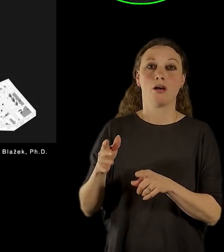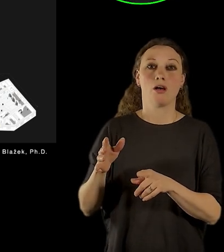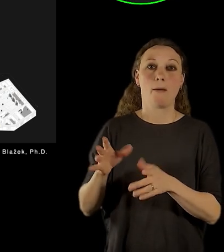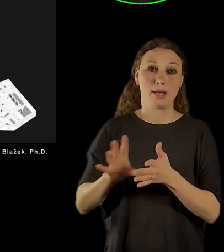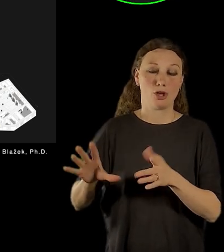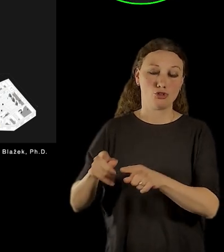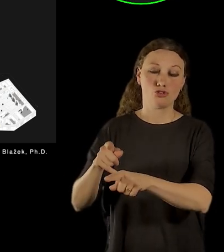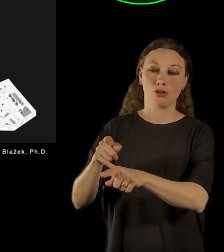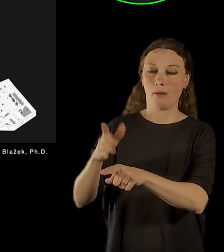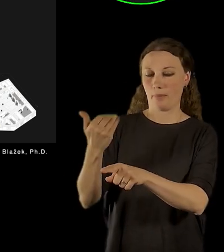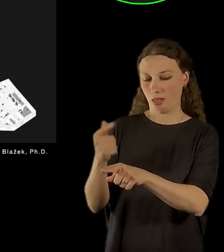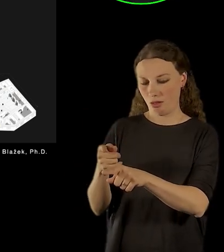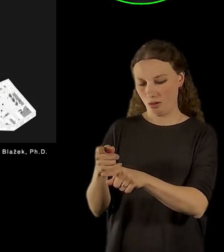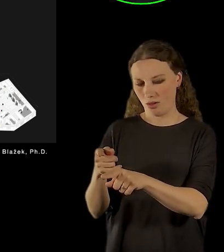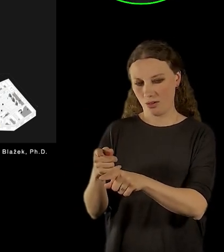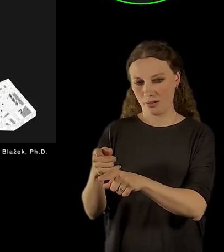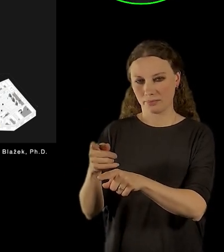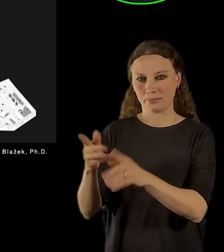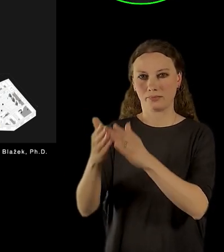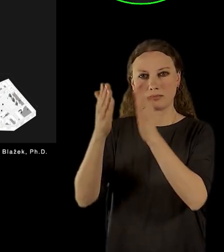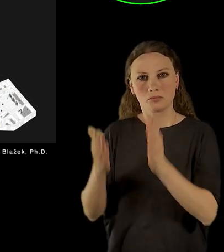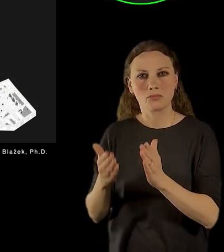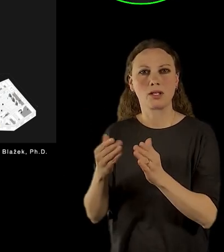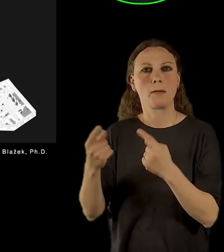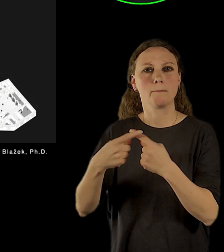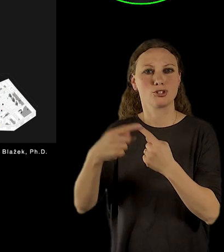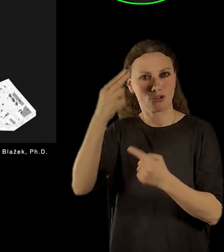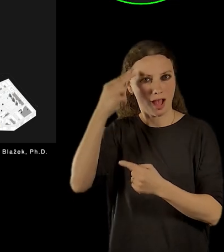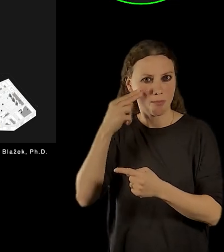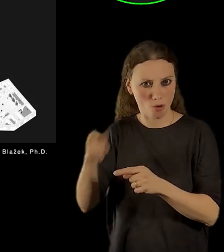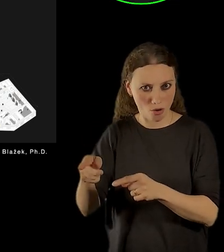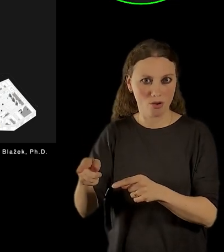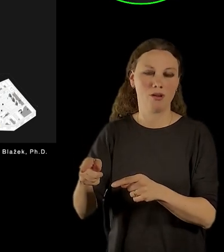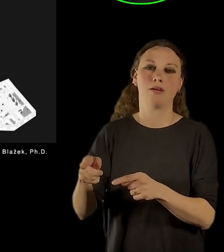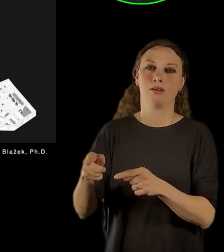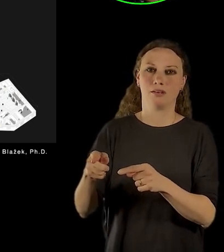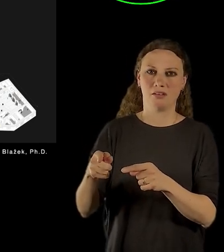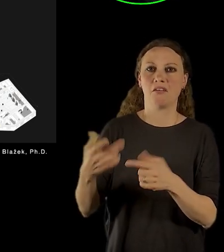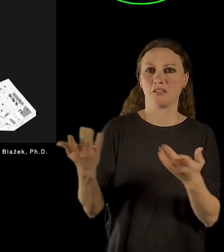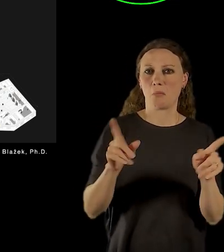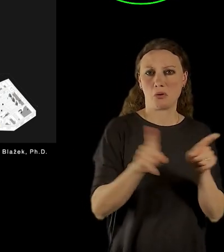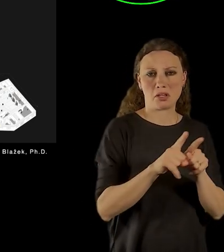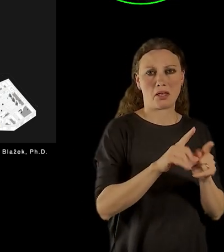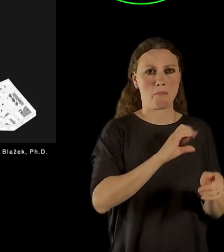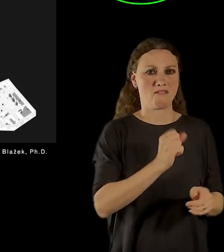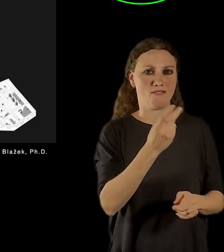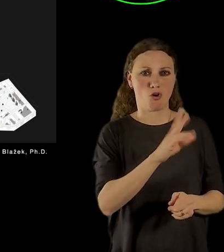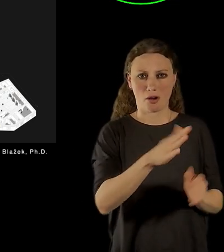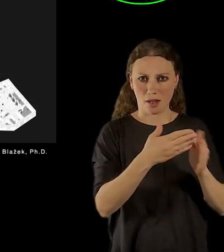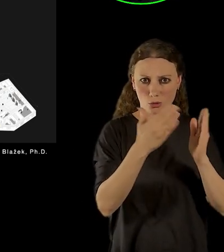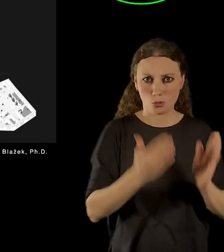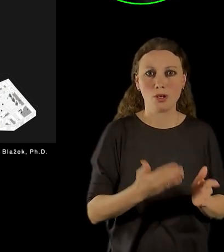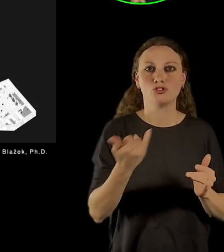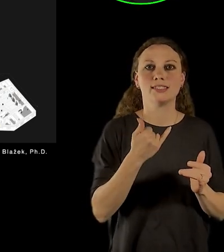zápůjčce pro muzeum, která byla v cele Pavla Vonky, takže vždycky ty jednotlivé předměty budou